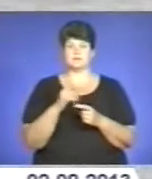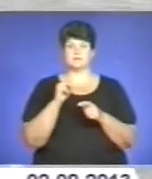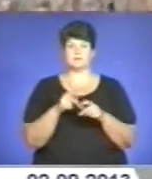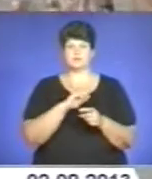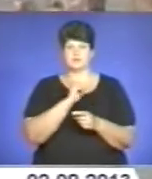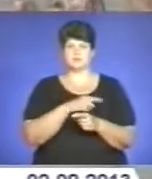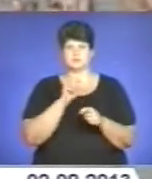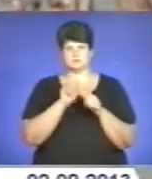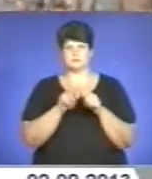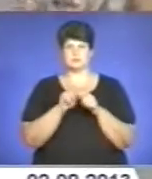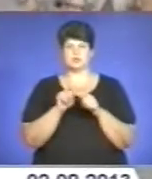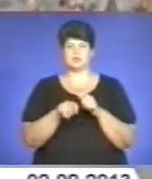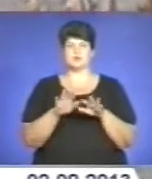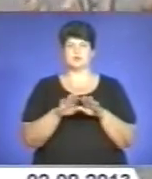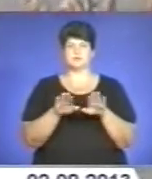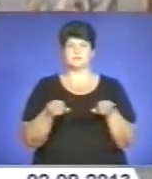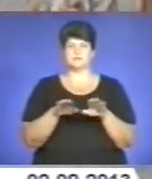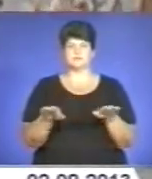зокрема за любителями, запливти подалі.